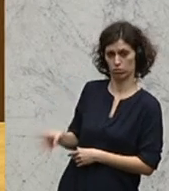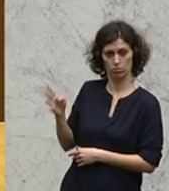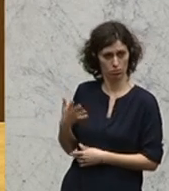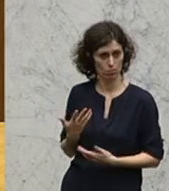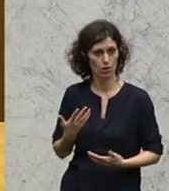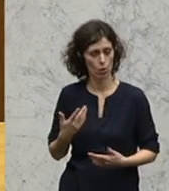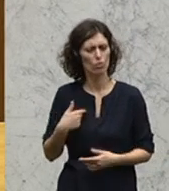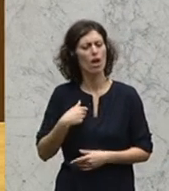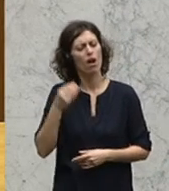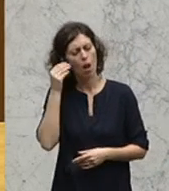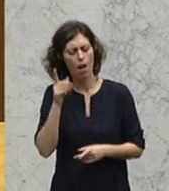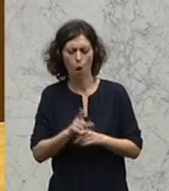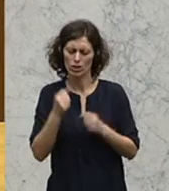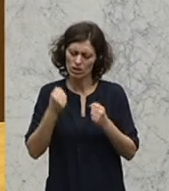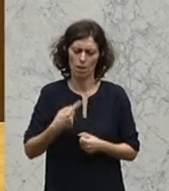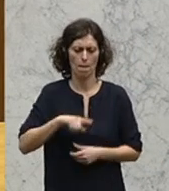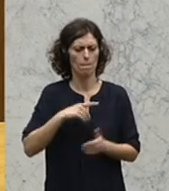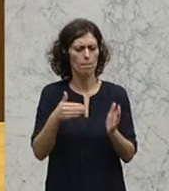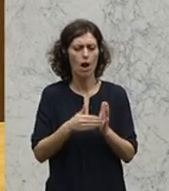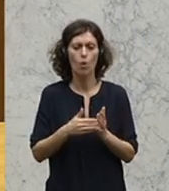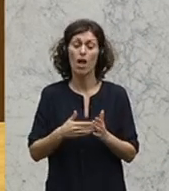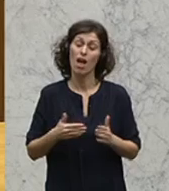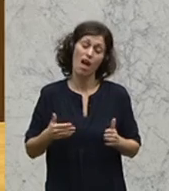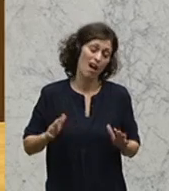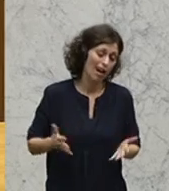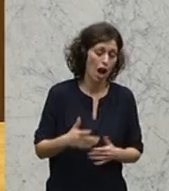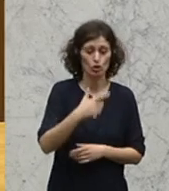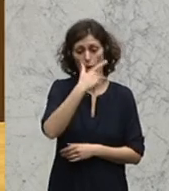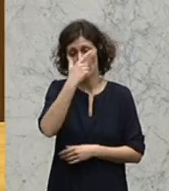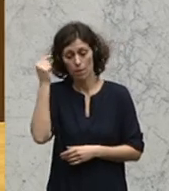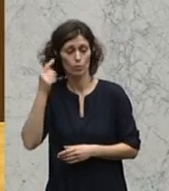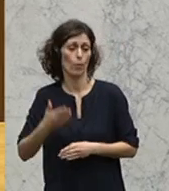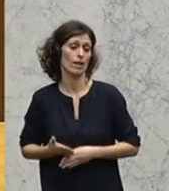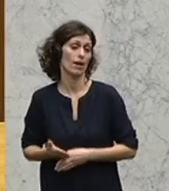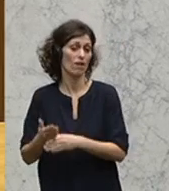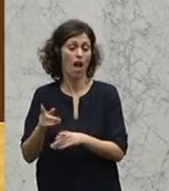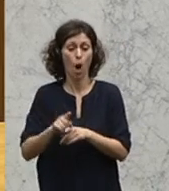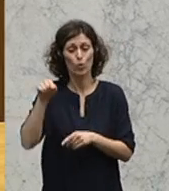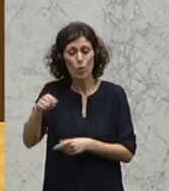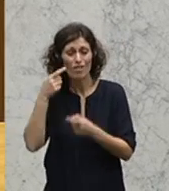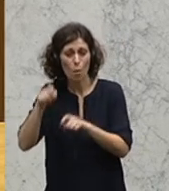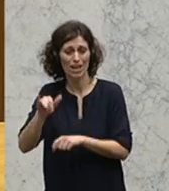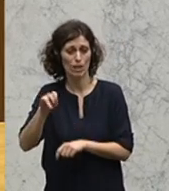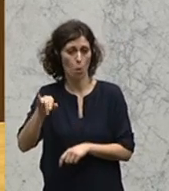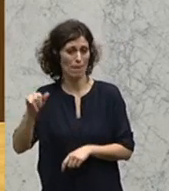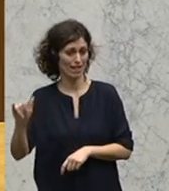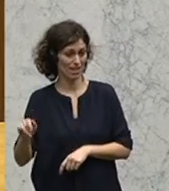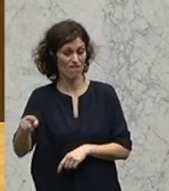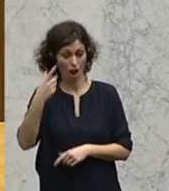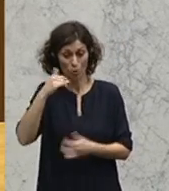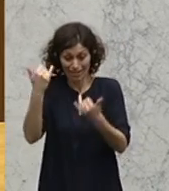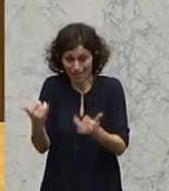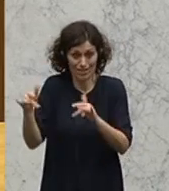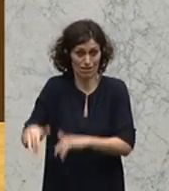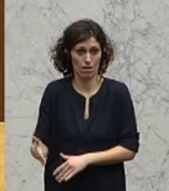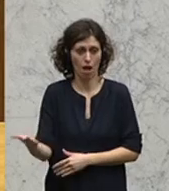brauchen, und da bin ich auch überzeugt davon, eine rasche humanitäre Hilfe, jetzt vor Ort auch in Idomeni, weil die Menschen sind jetzt und hier